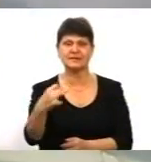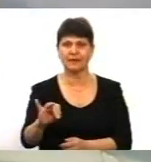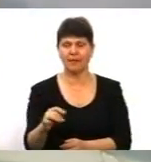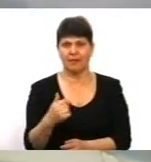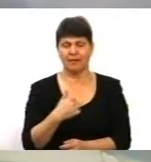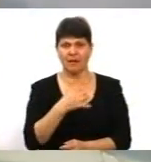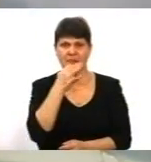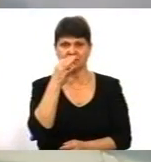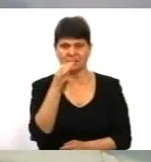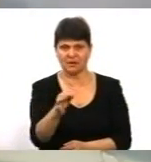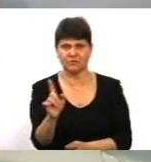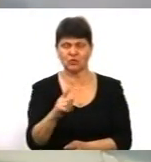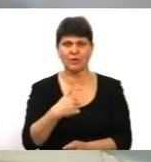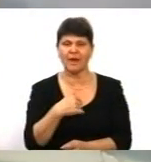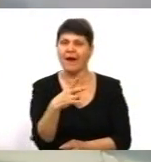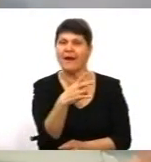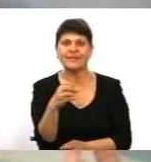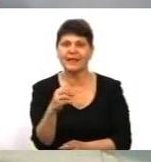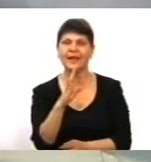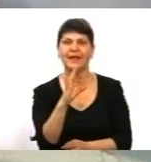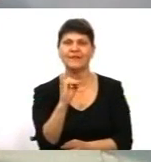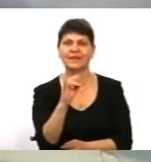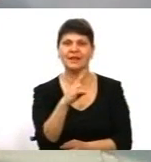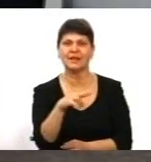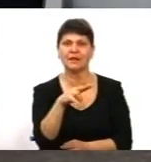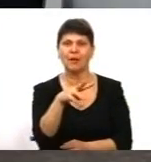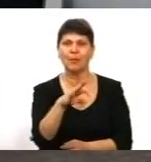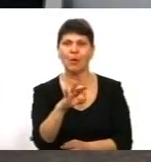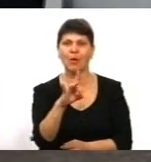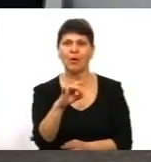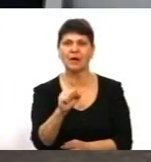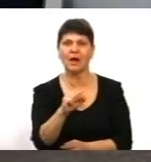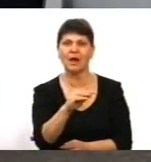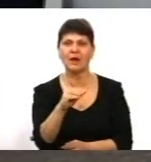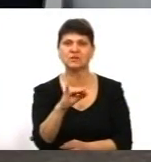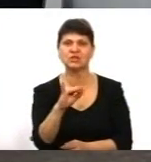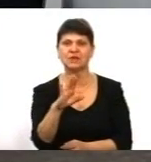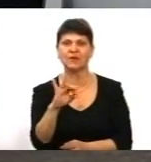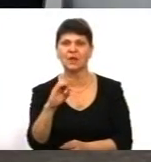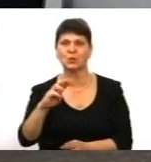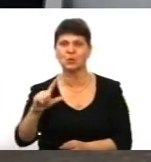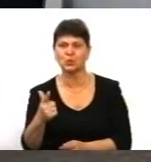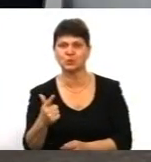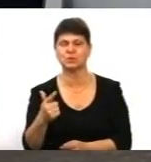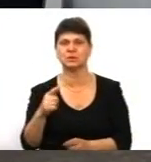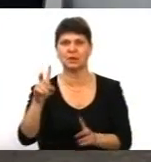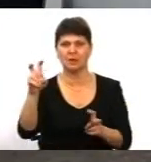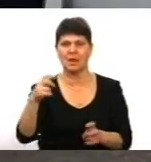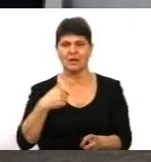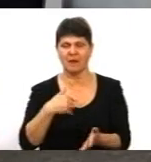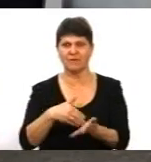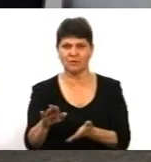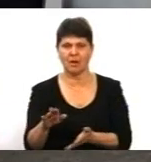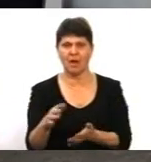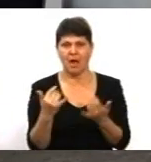готовий. Але тепер виходить так, щоб потім оці якісь дивні запрошення здавати аналізи, розумієте. Зараз